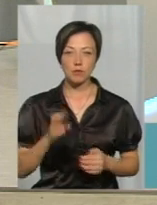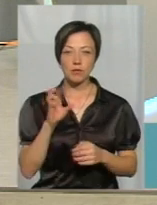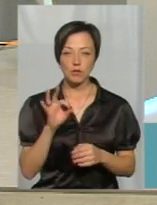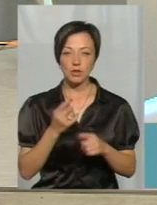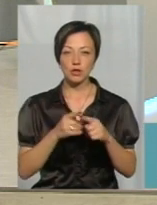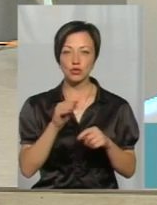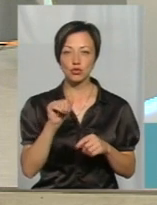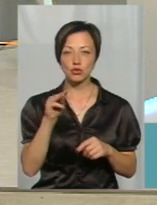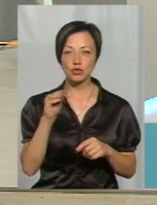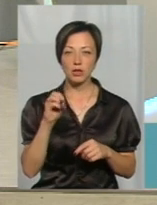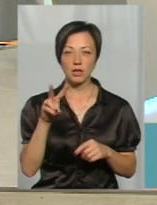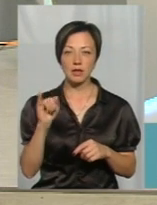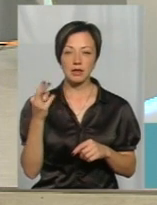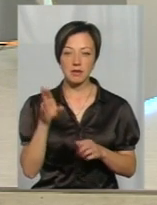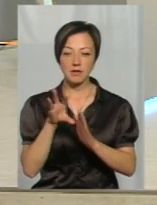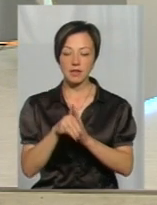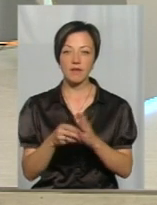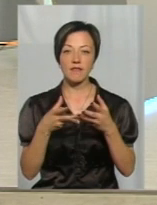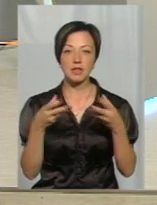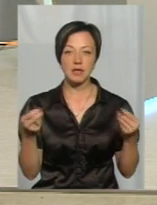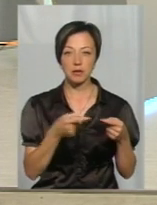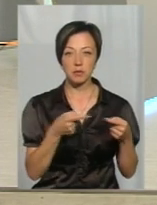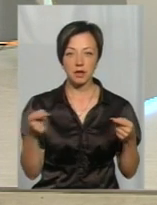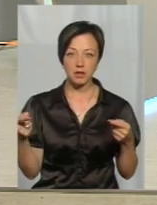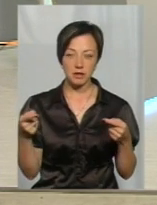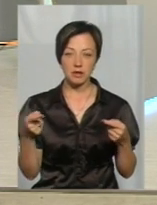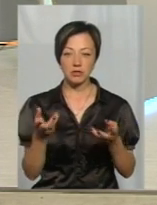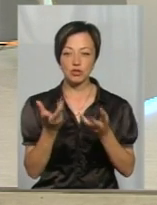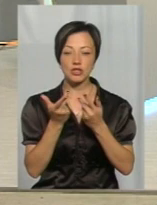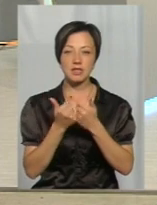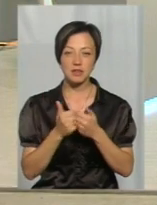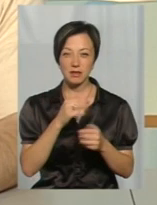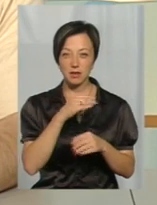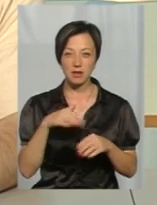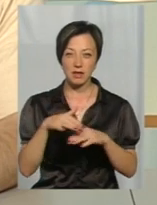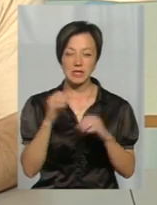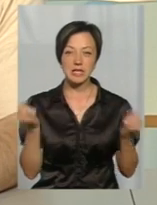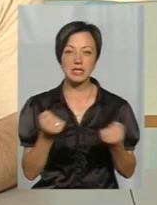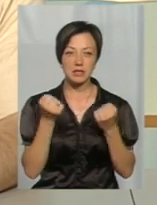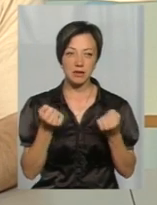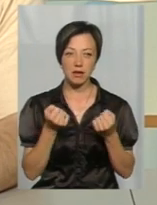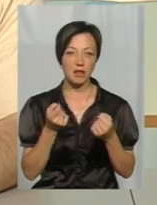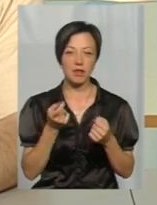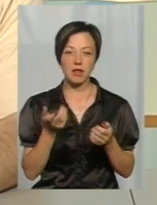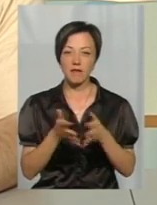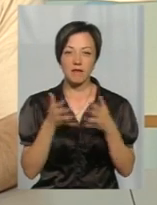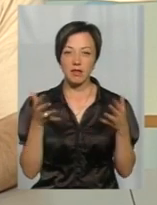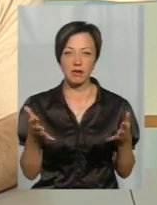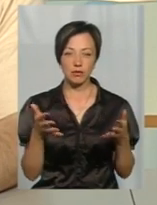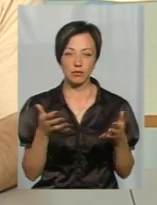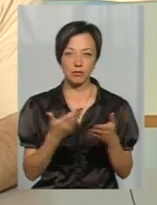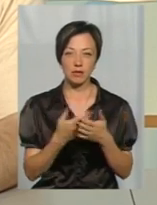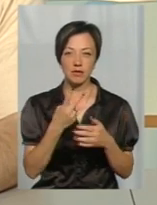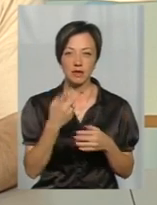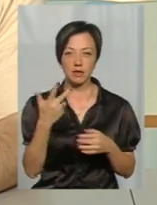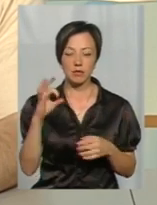жужелиця в нас увійшла у весняний період, і її чисельність була за зиму зовсім невеликою загибелью, десь